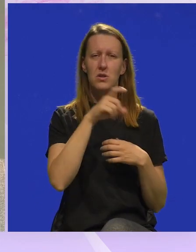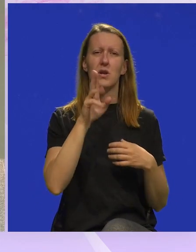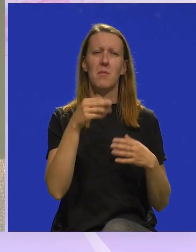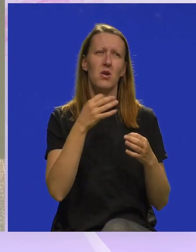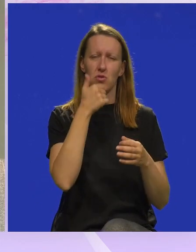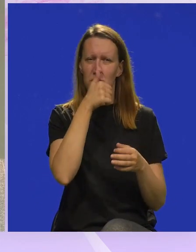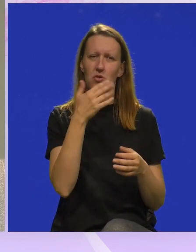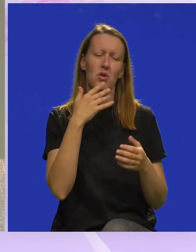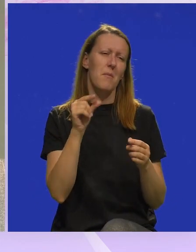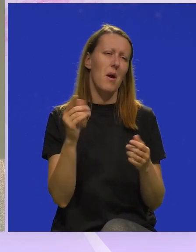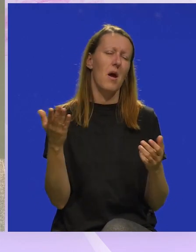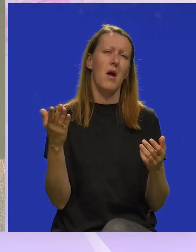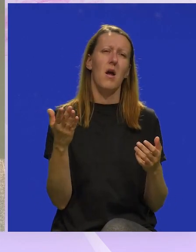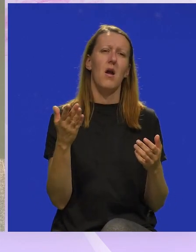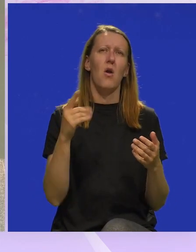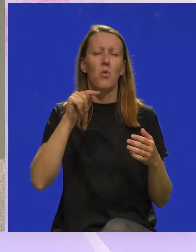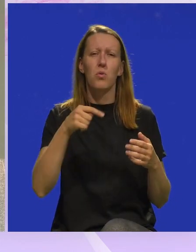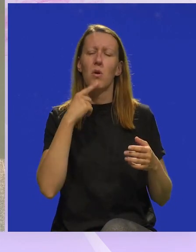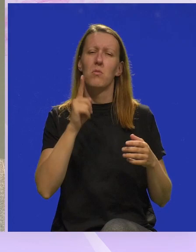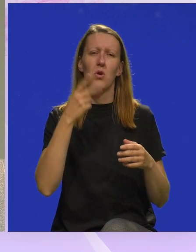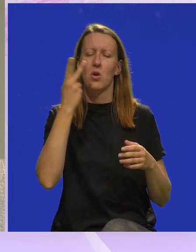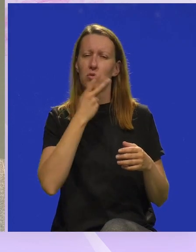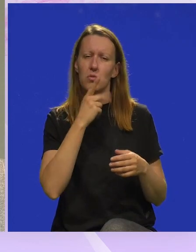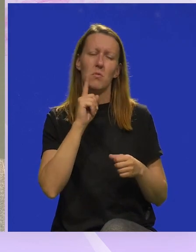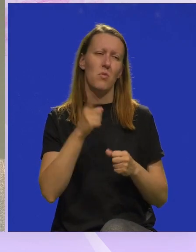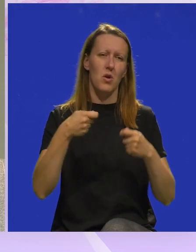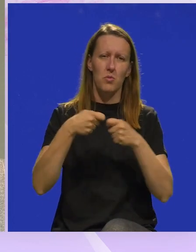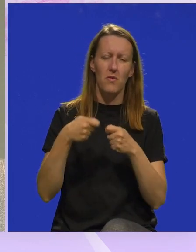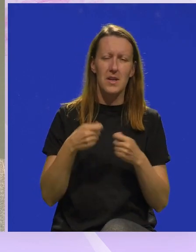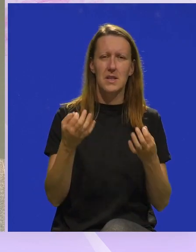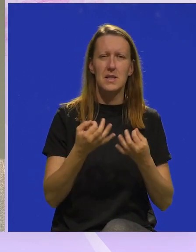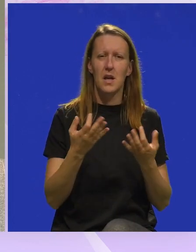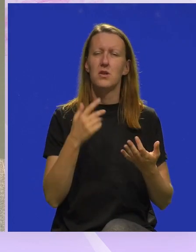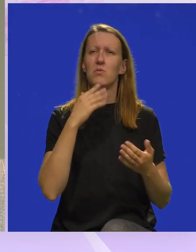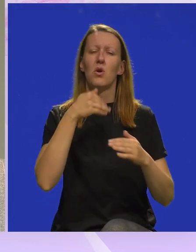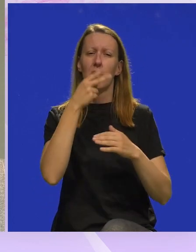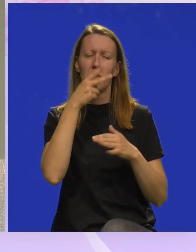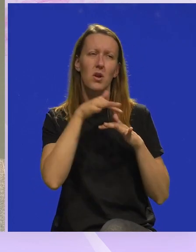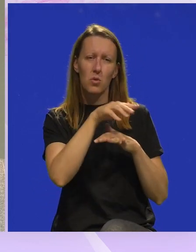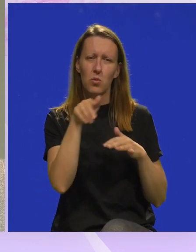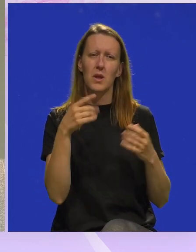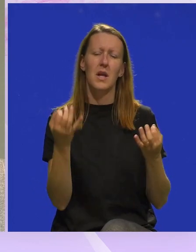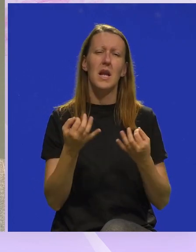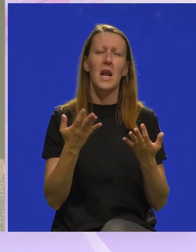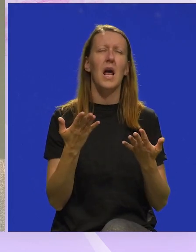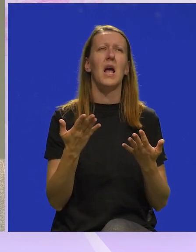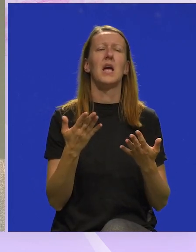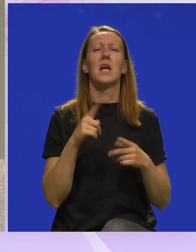neki što s koji je malo dublji, koji moraš razumijeti, koji moraš povesati s nečim. I onda vidiš publiku. Neki,